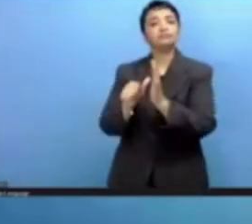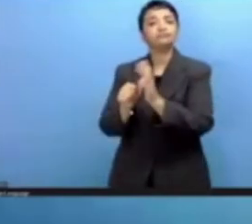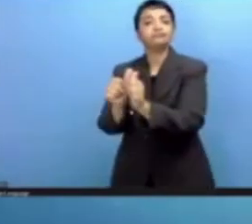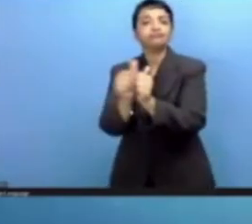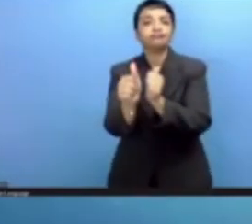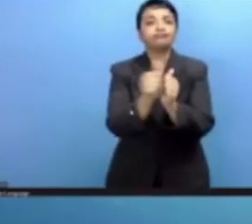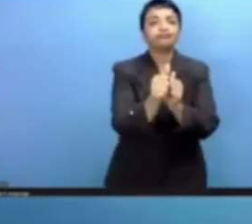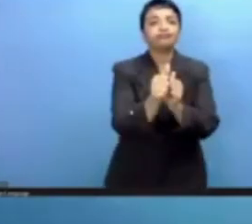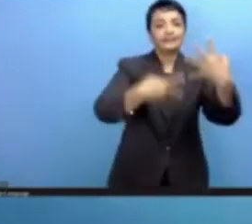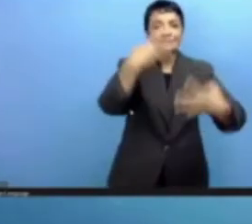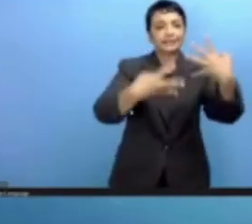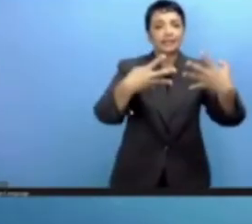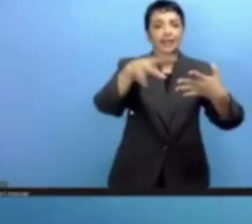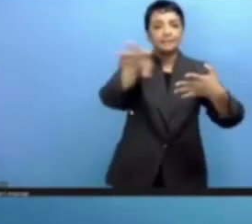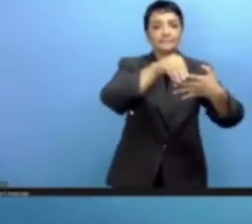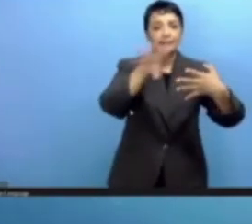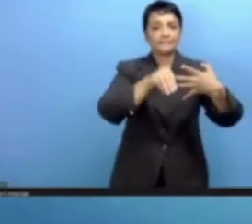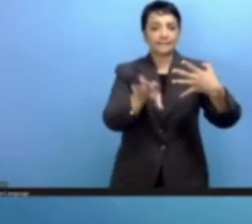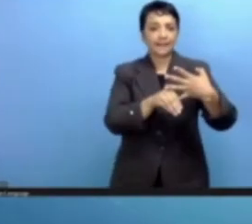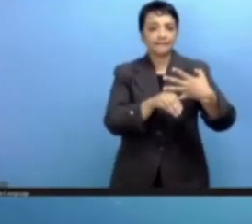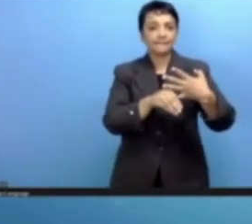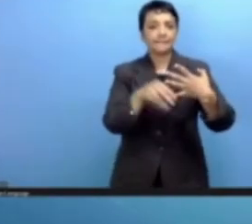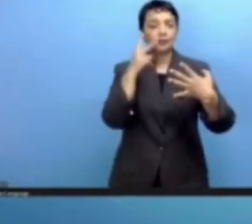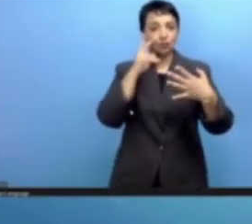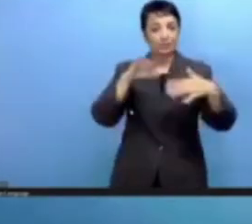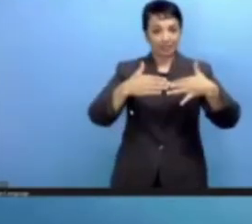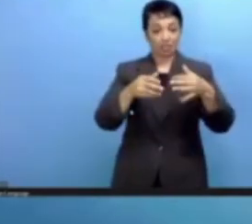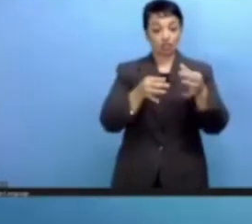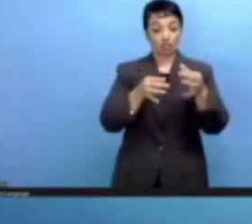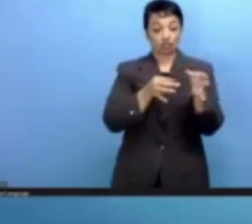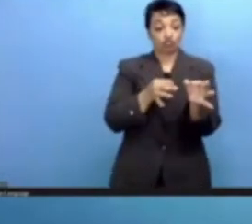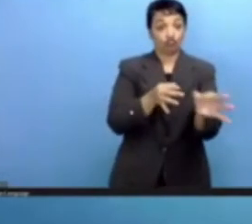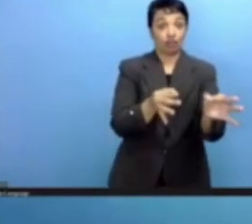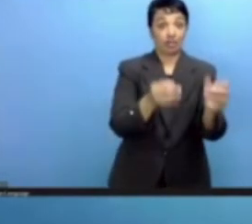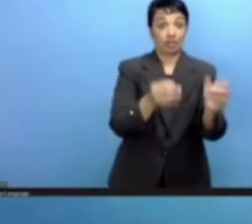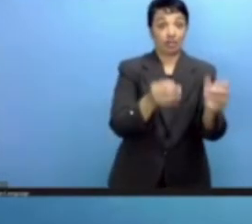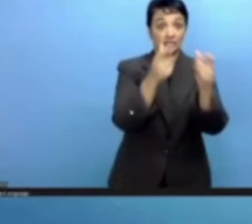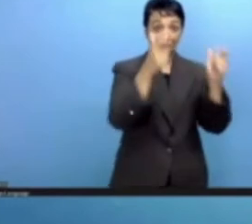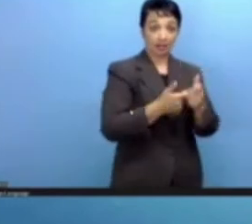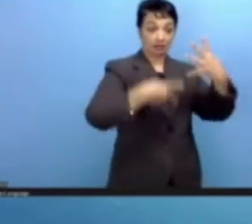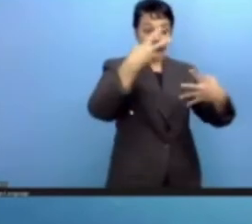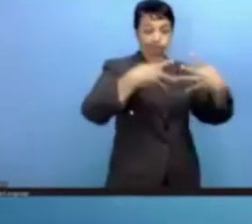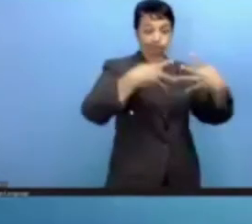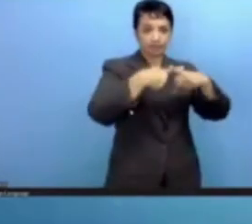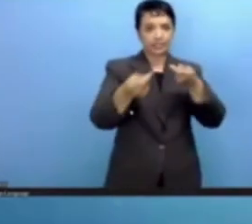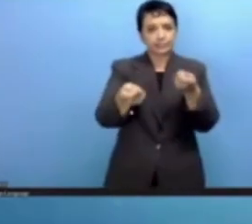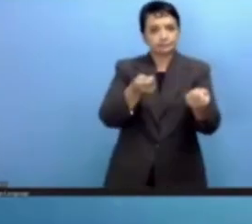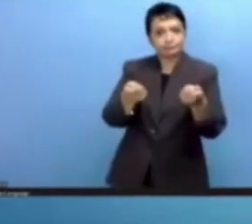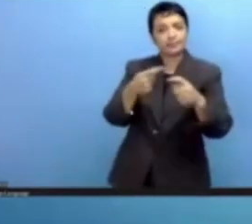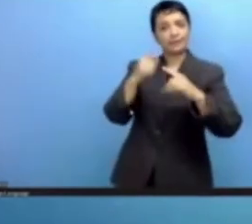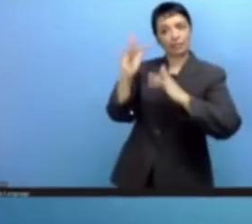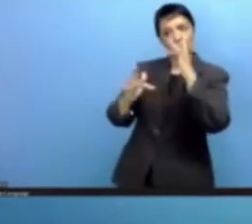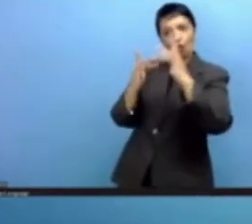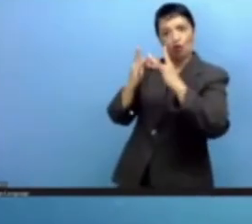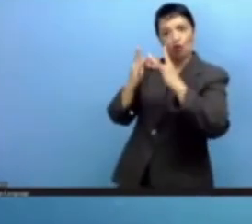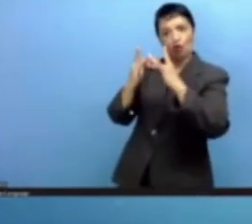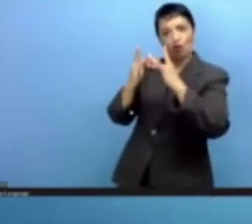حول ملكيات البنية التحتية الأساسية